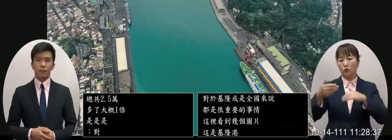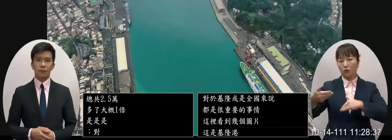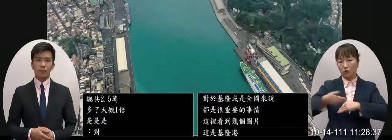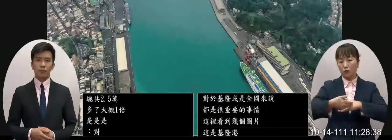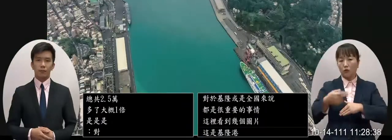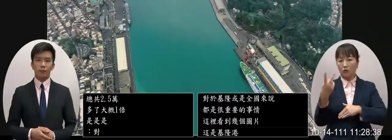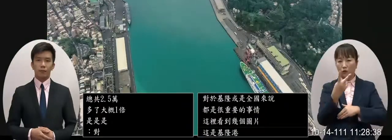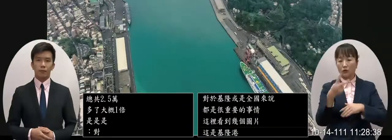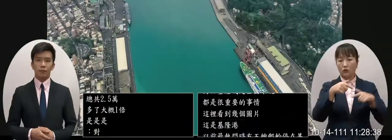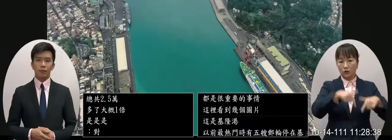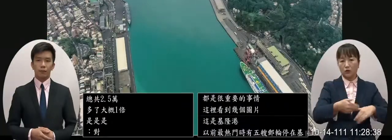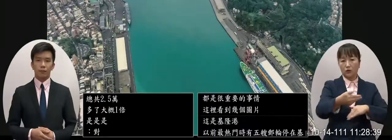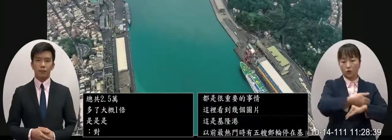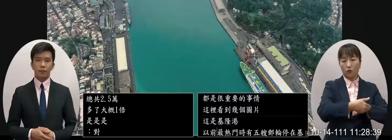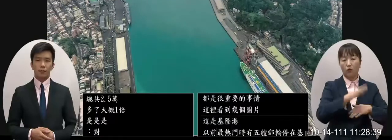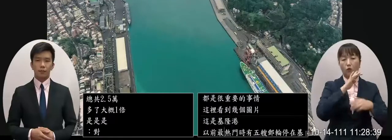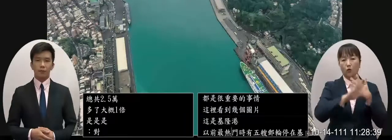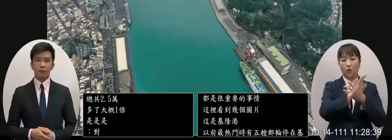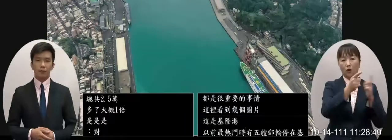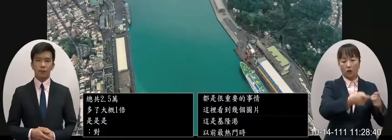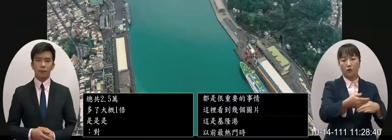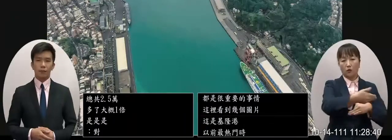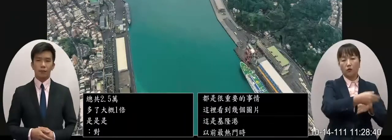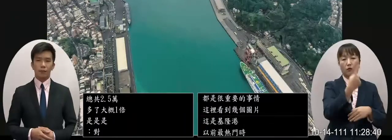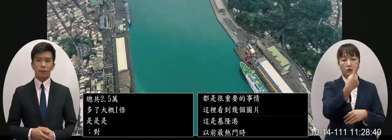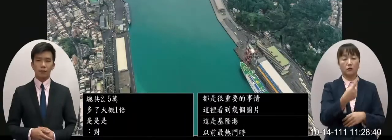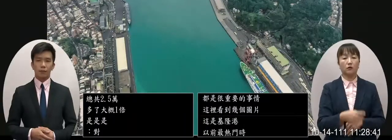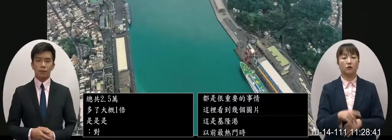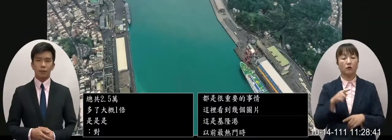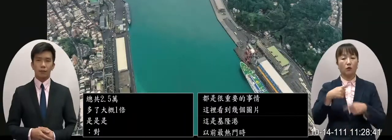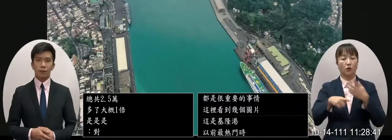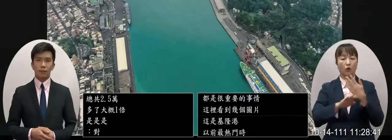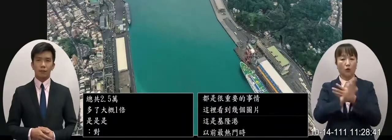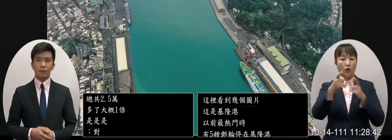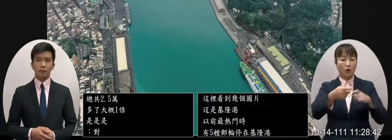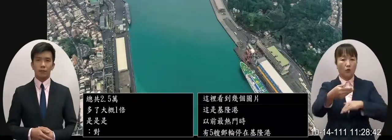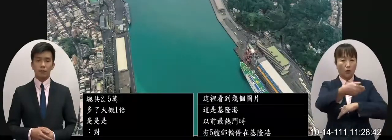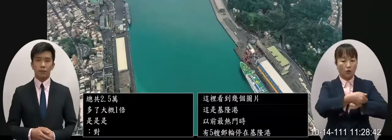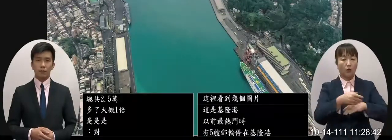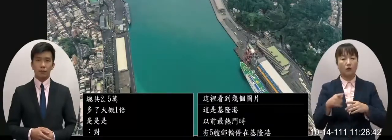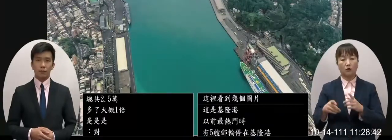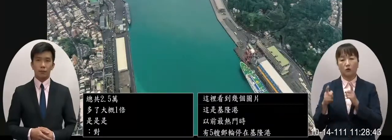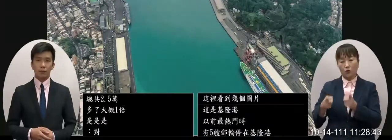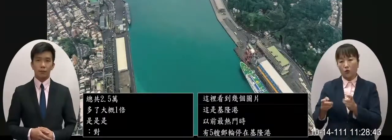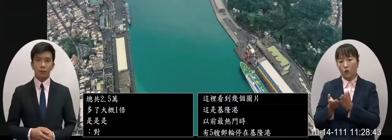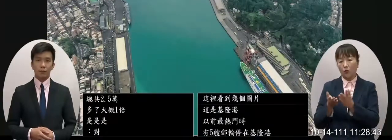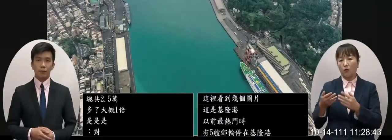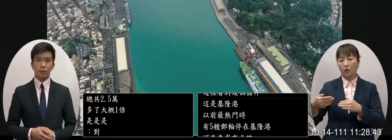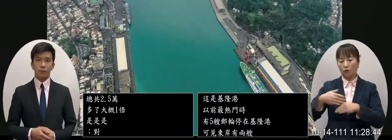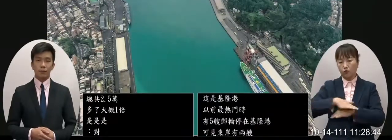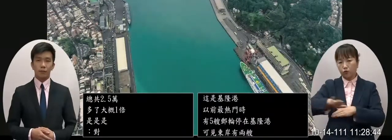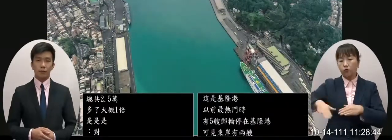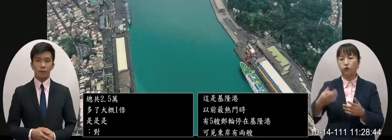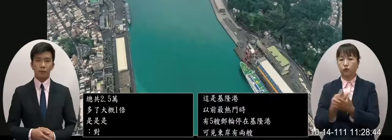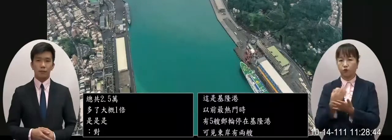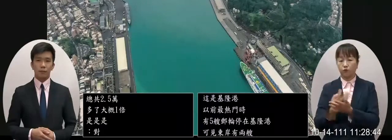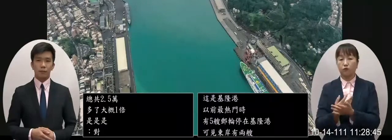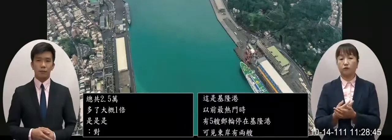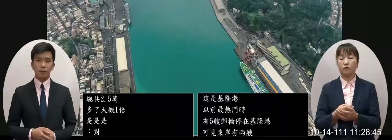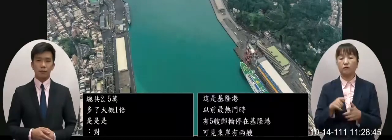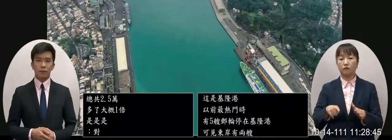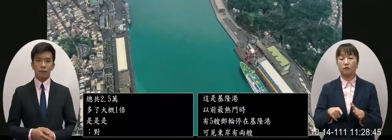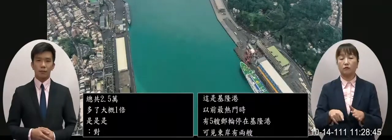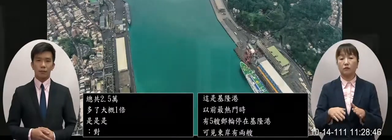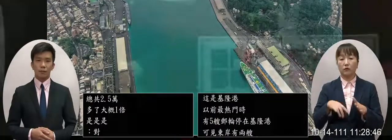兩艘西岸有兩艘在外港區有一艘那為什麼會停到外港區就是因為我們的碼頭腹地不夠那我也要跟